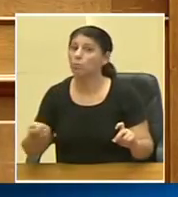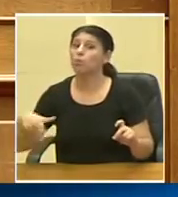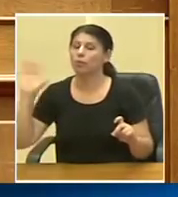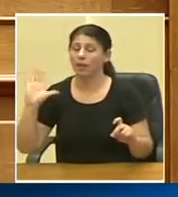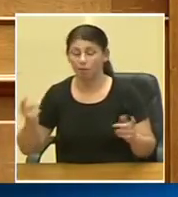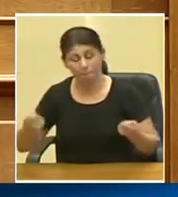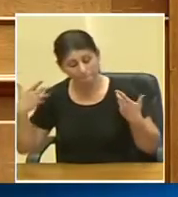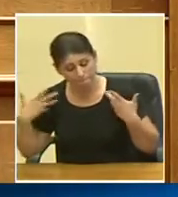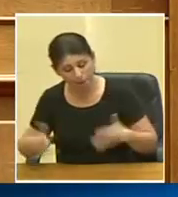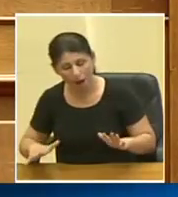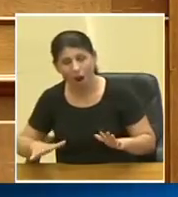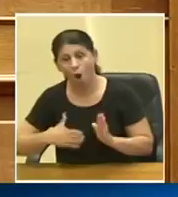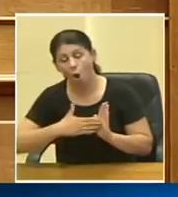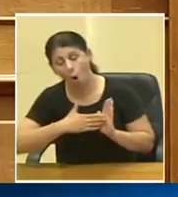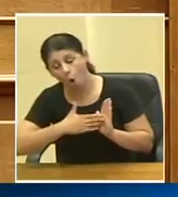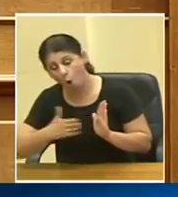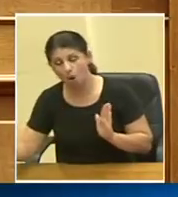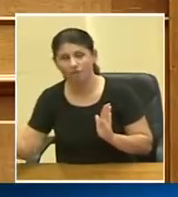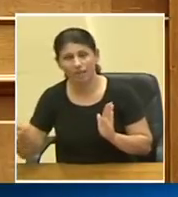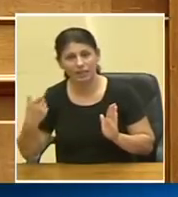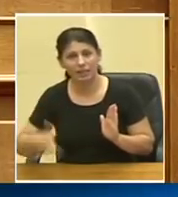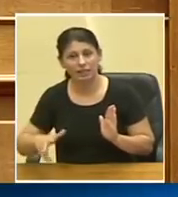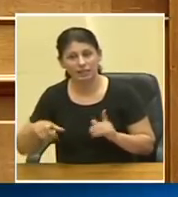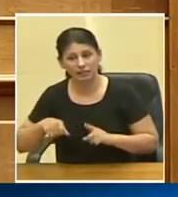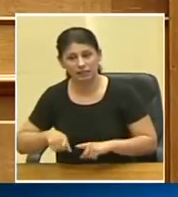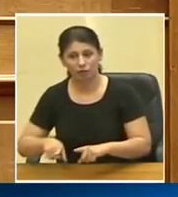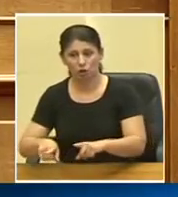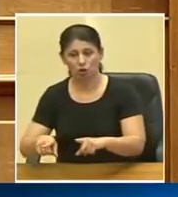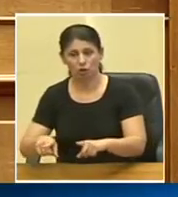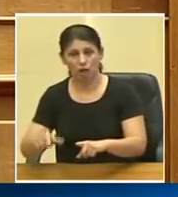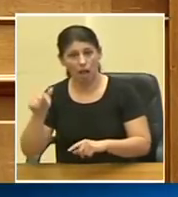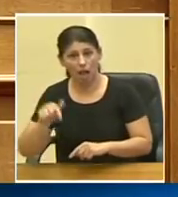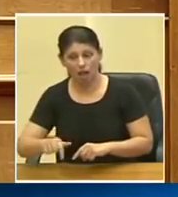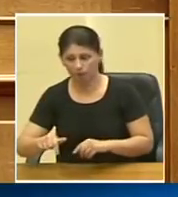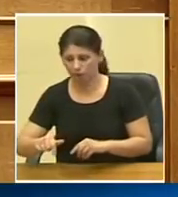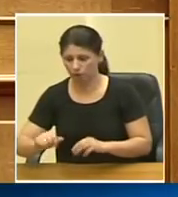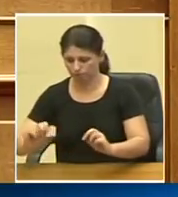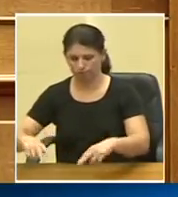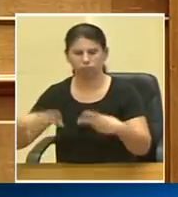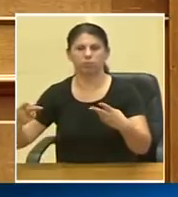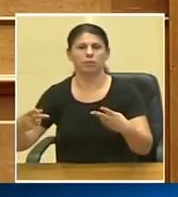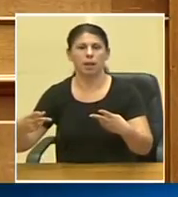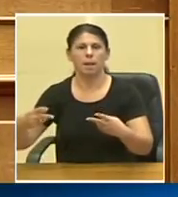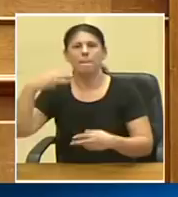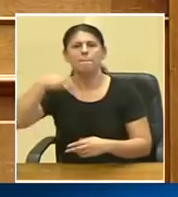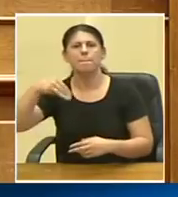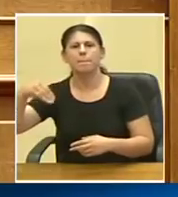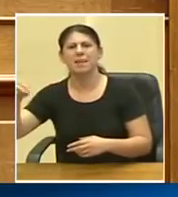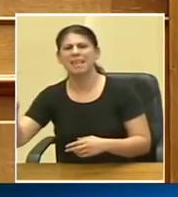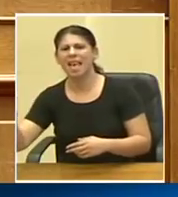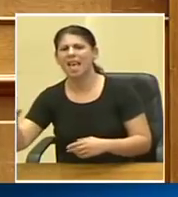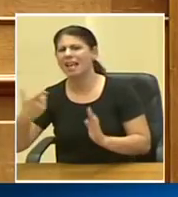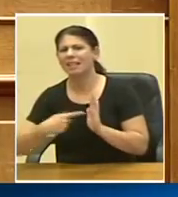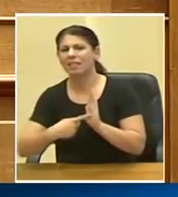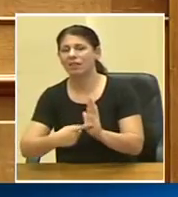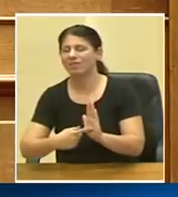έχουν γίνει όλα αυτά, την ίδια στιγμή, αυτό που βγαίνει στα μέσα μαζικής ενημέρωσης, ήταν ότι